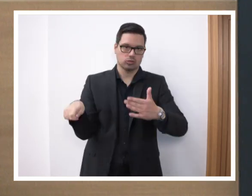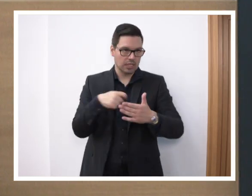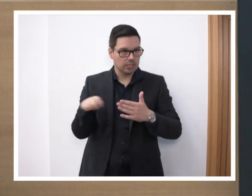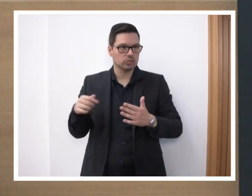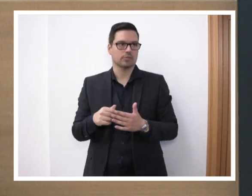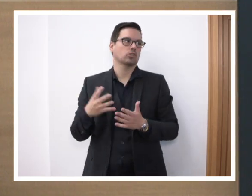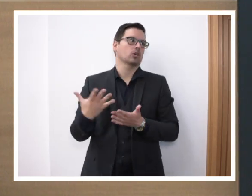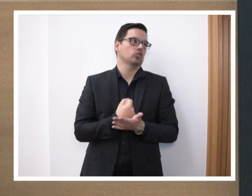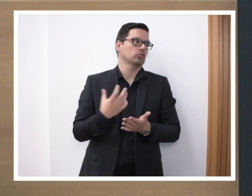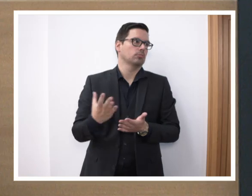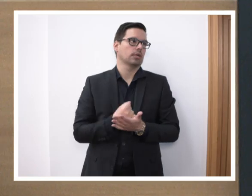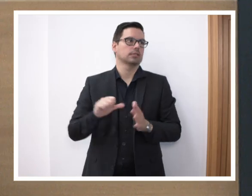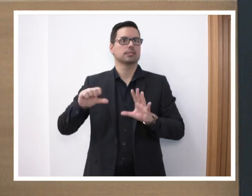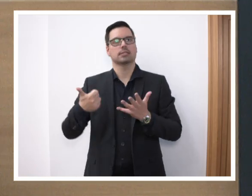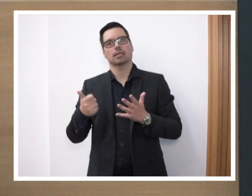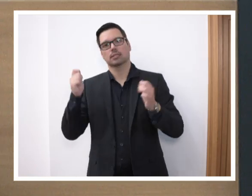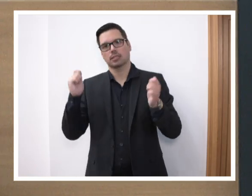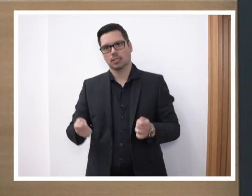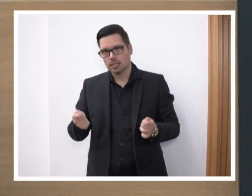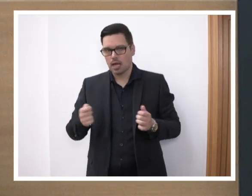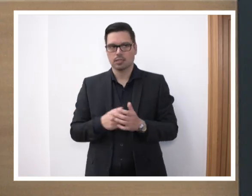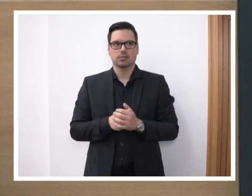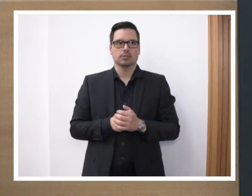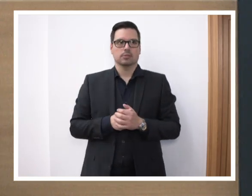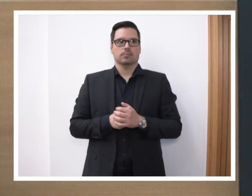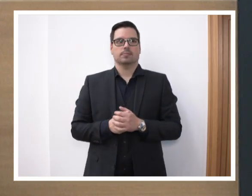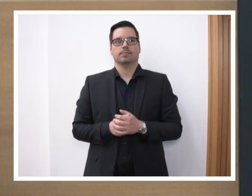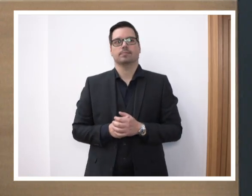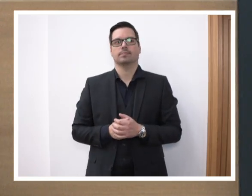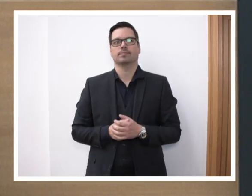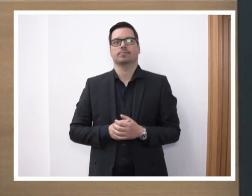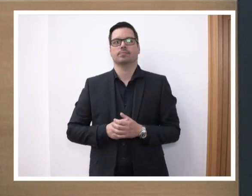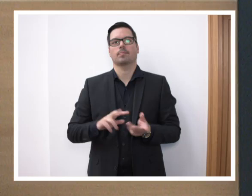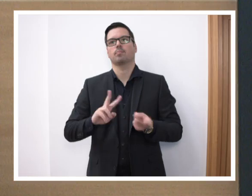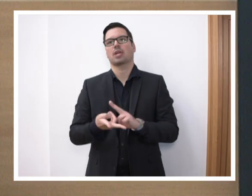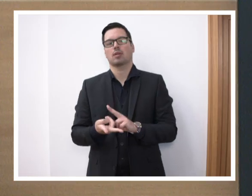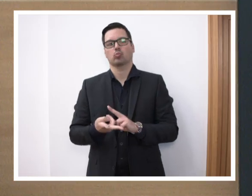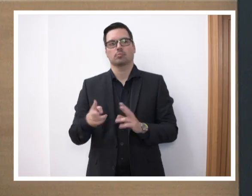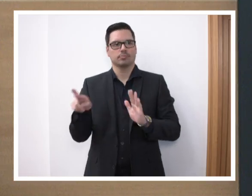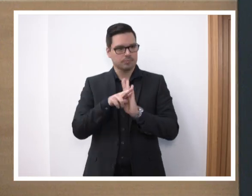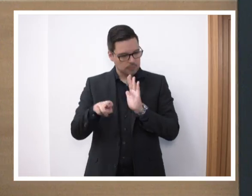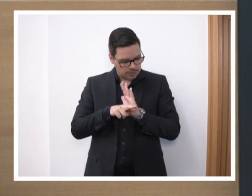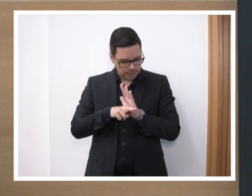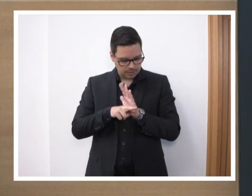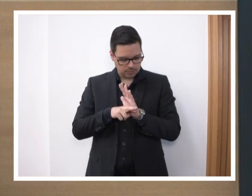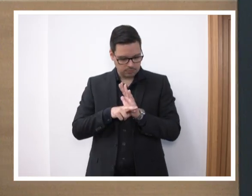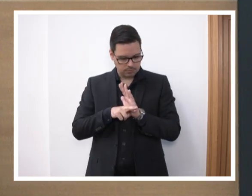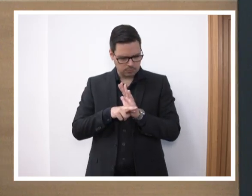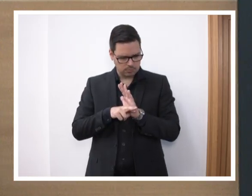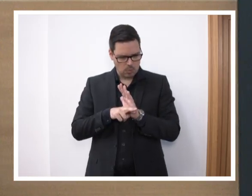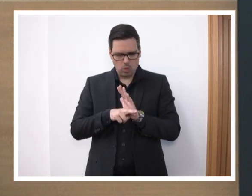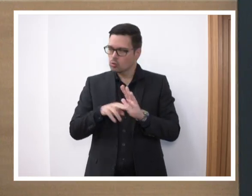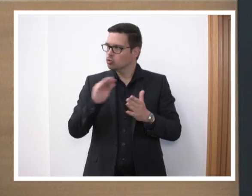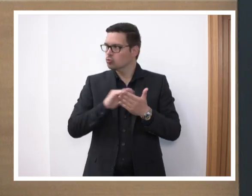ersparen wir uns dann einen sechsten Antrag zum Privatschulgesetz. Wie gesagt, es geht um die Änderung des Gesetzes über schulendfreie Trägerschaft,